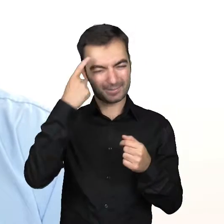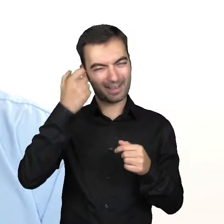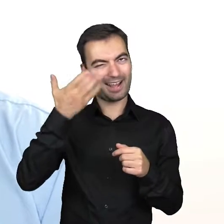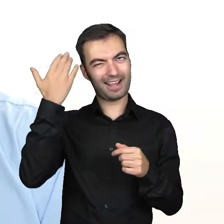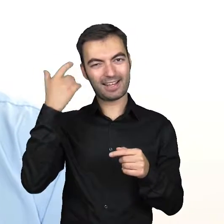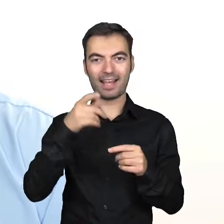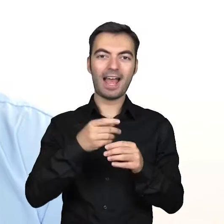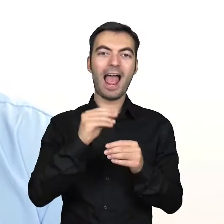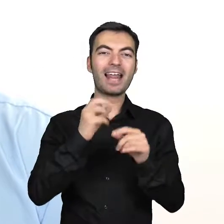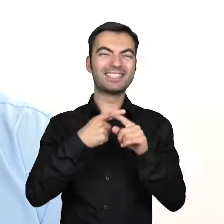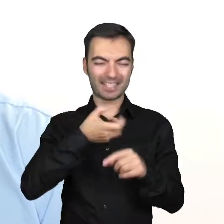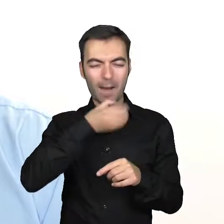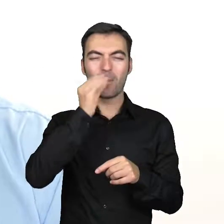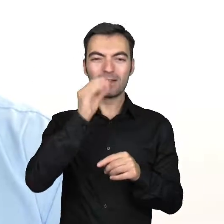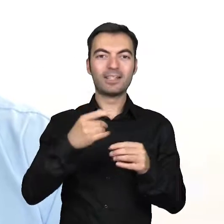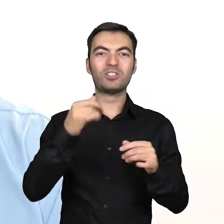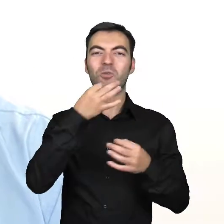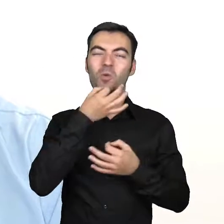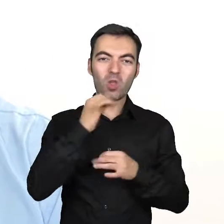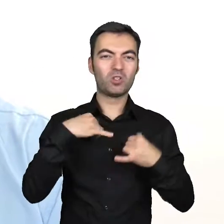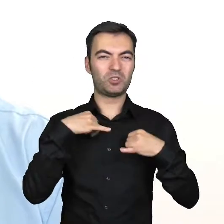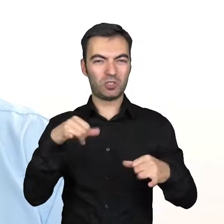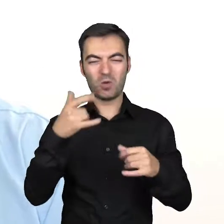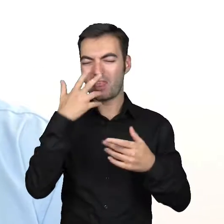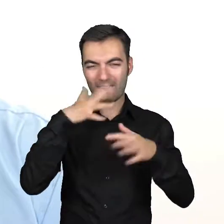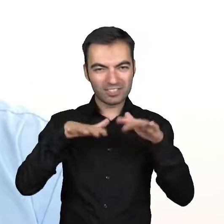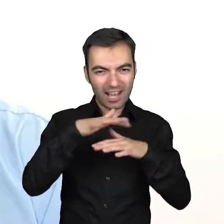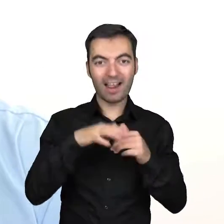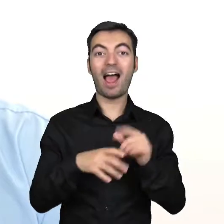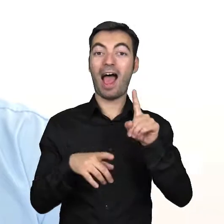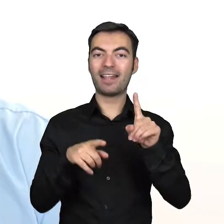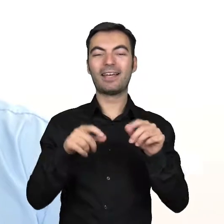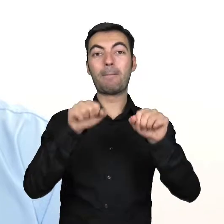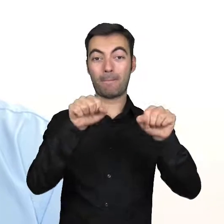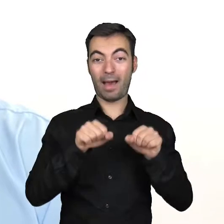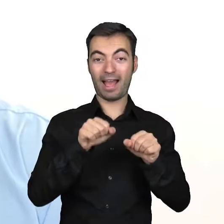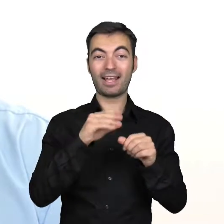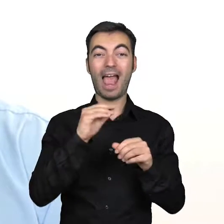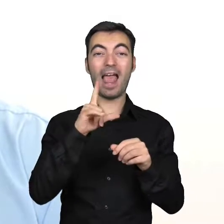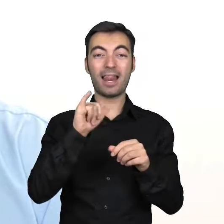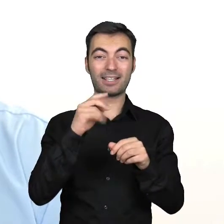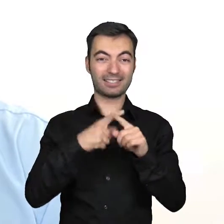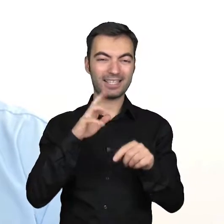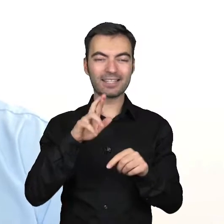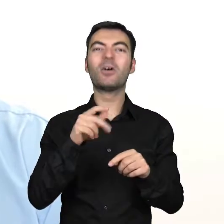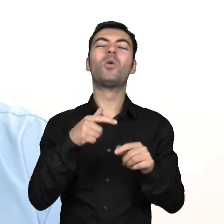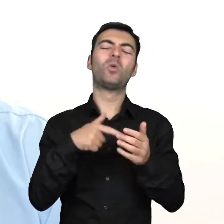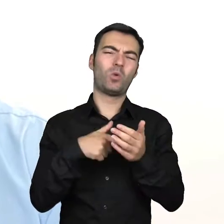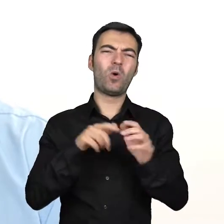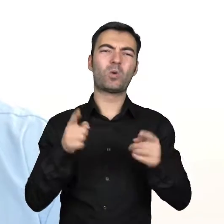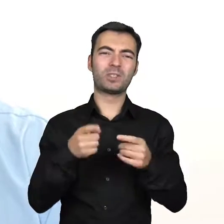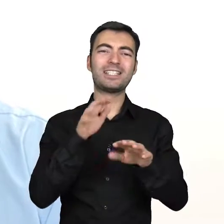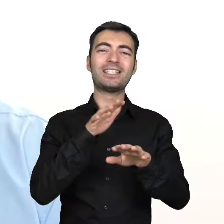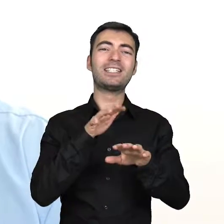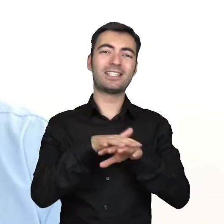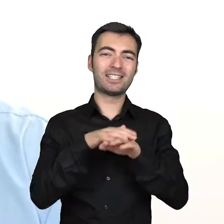Z bajek pamiętamy różne eliksiry siły, młodości, niewidzialności, ale ten bankowy eliksir to po prostu system